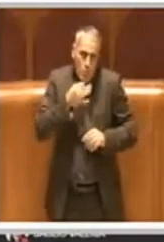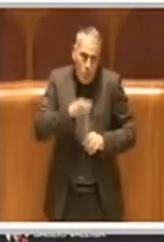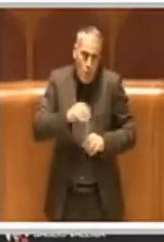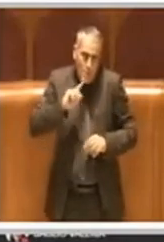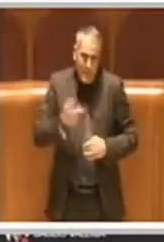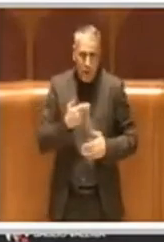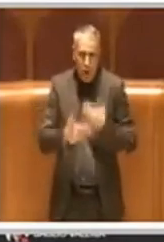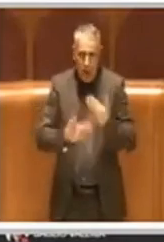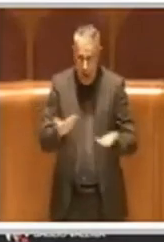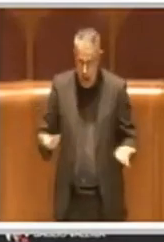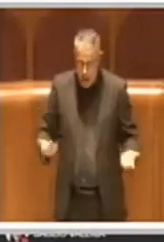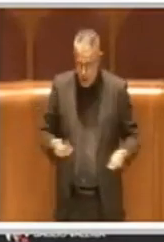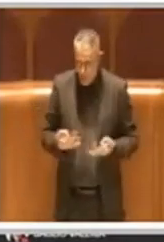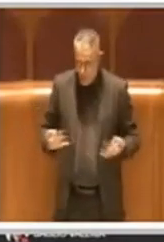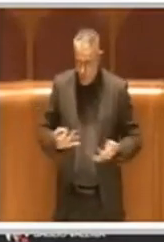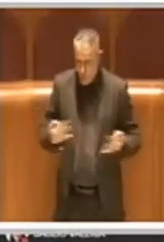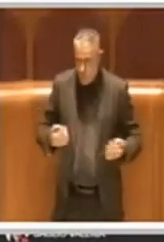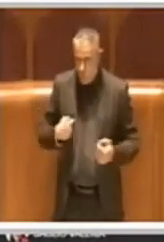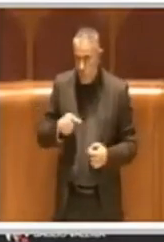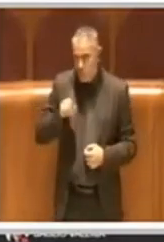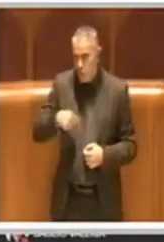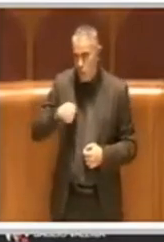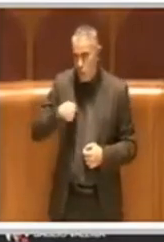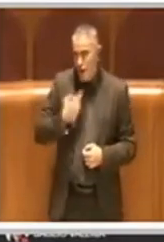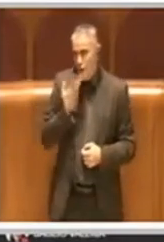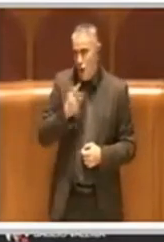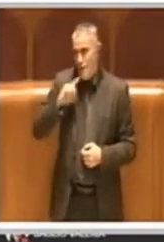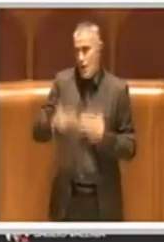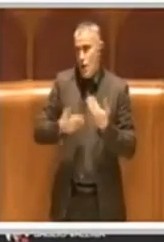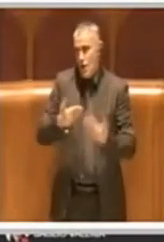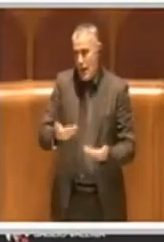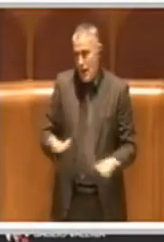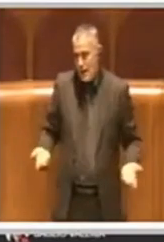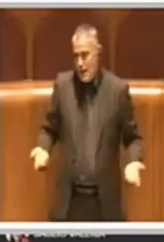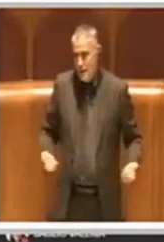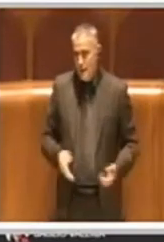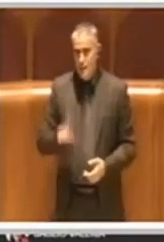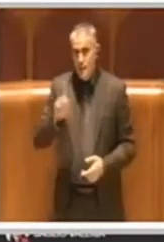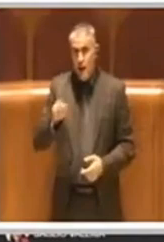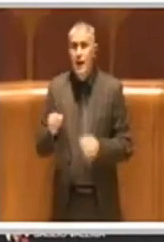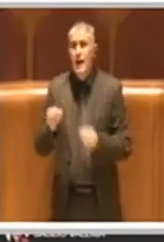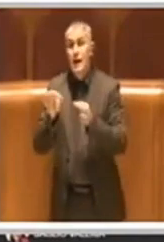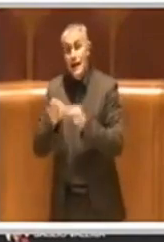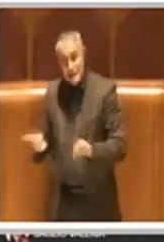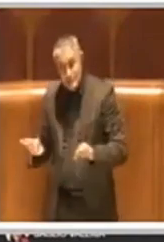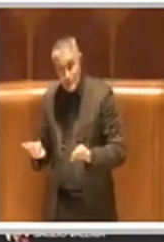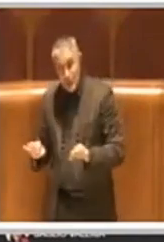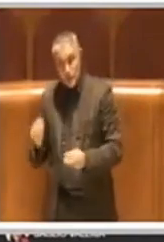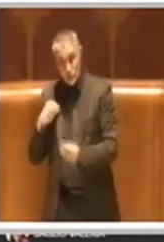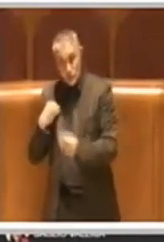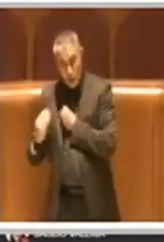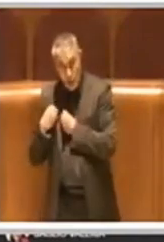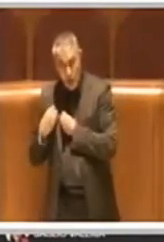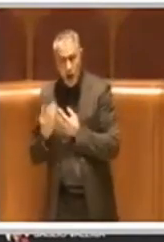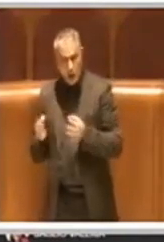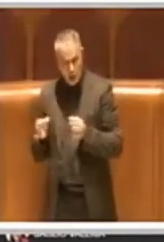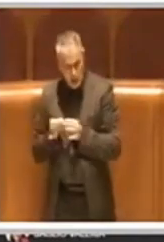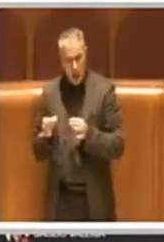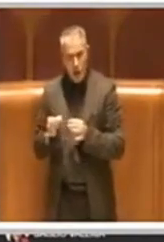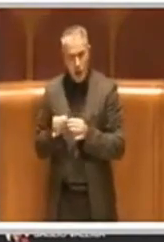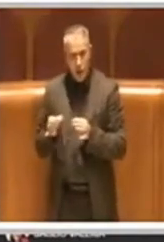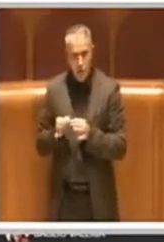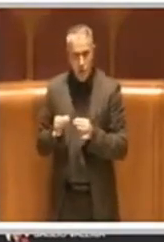siamo noi i primi a volerlo fare però ecco se vogliamo parlare di rispetto e sono d'accordo nel farlo